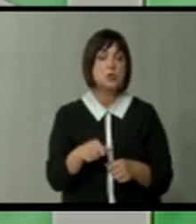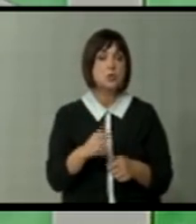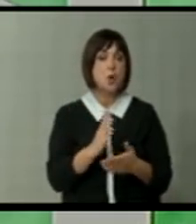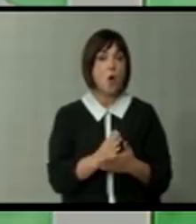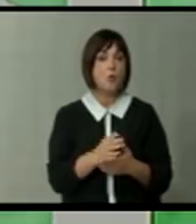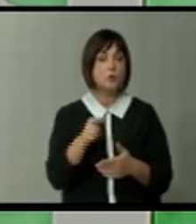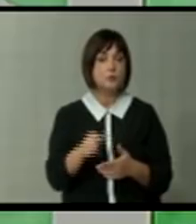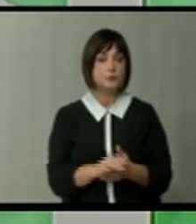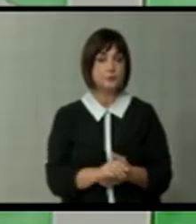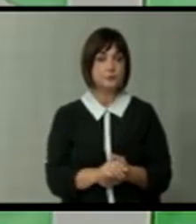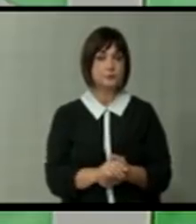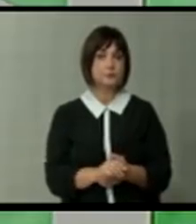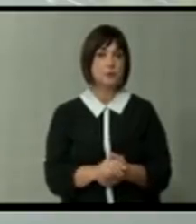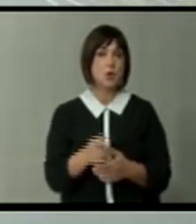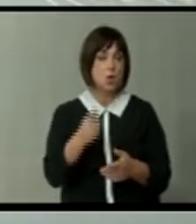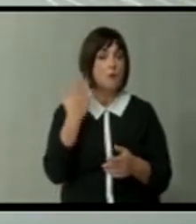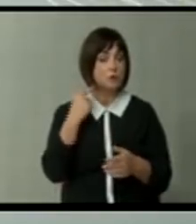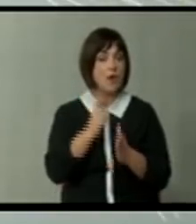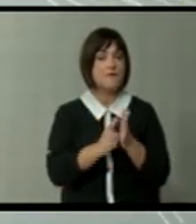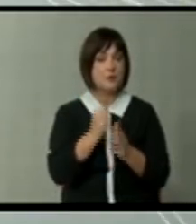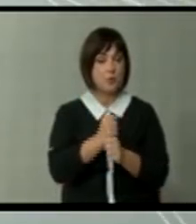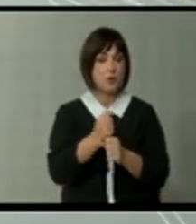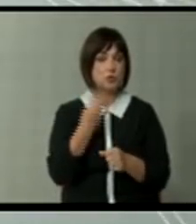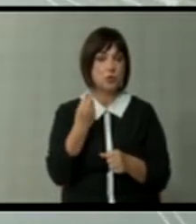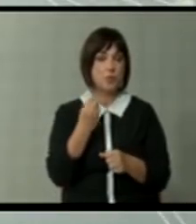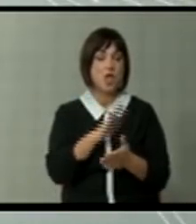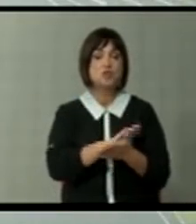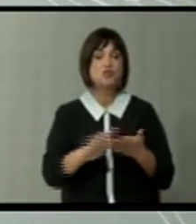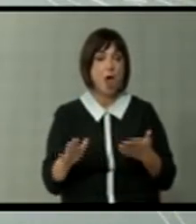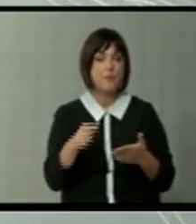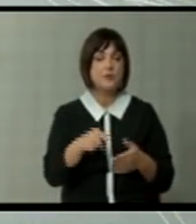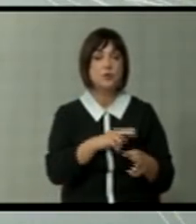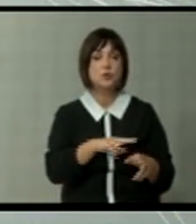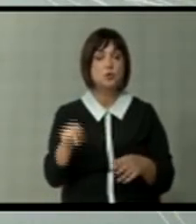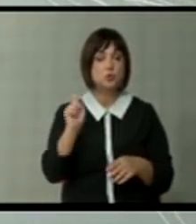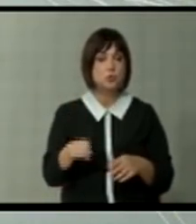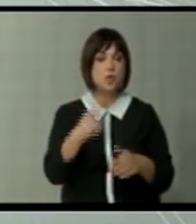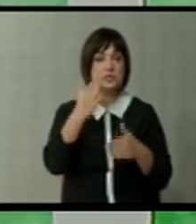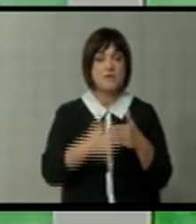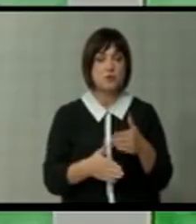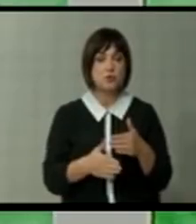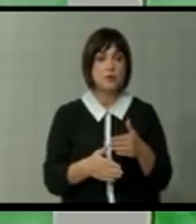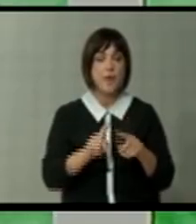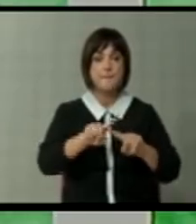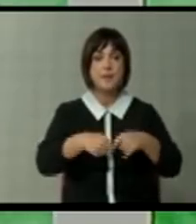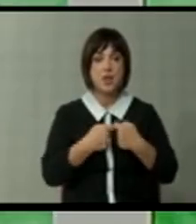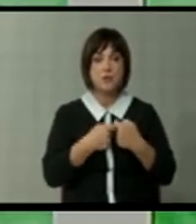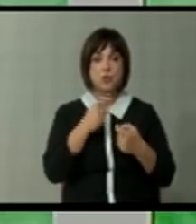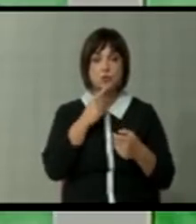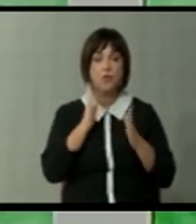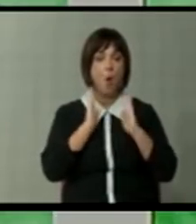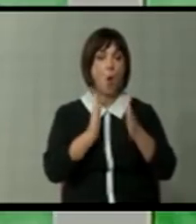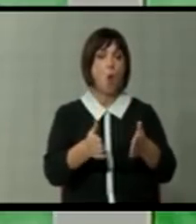Меѓутоа, тука не завршува нищо. СОЛИДНОВОТОЙ ПЕРИОД Но за джабе затоа што во судските инстанци завршува предметите уште во